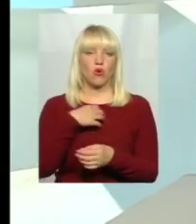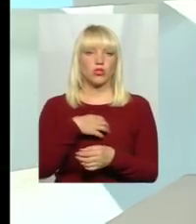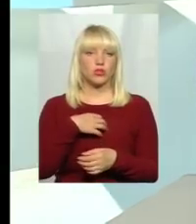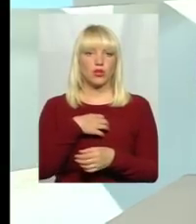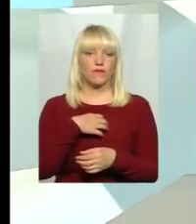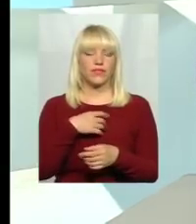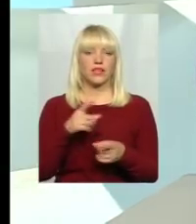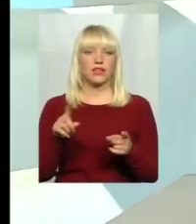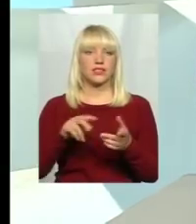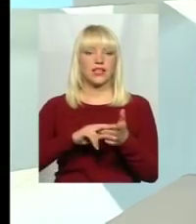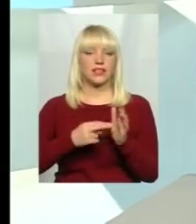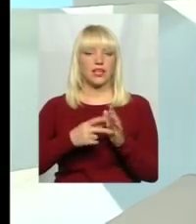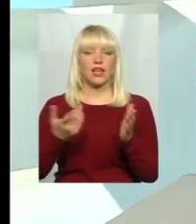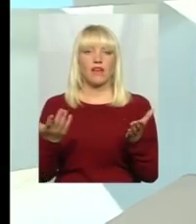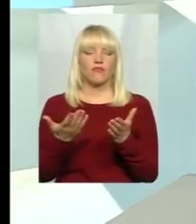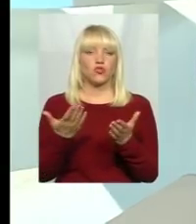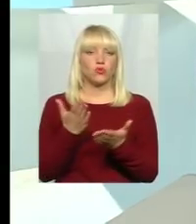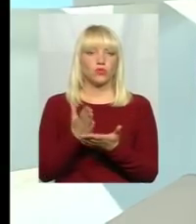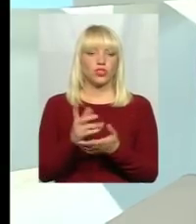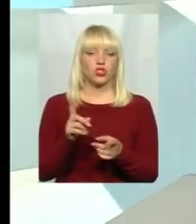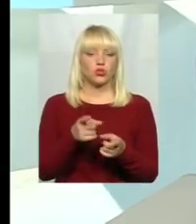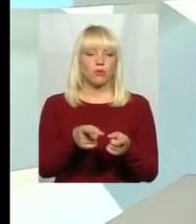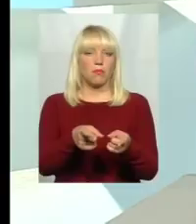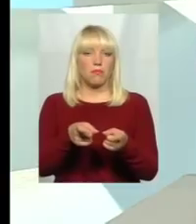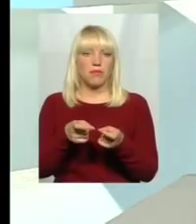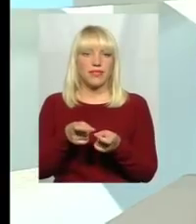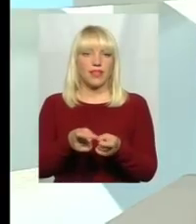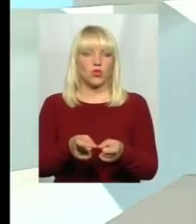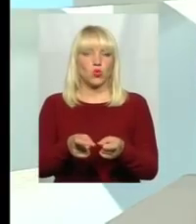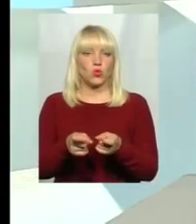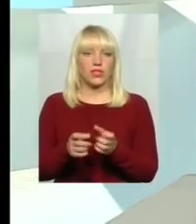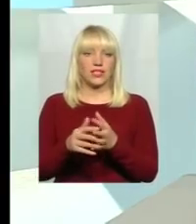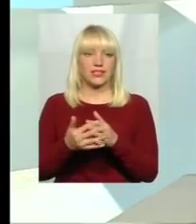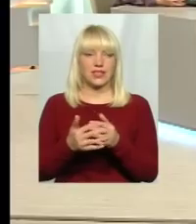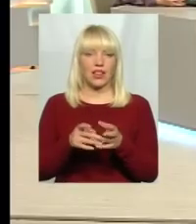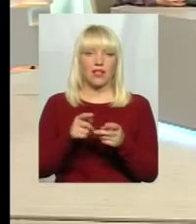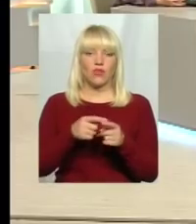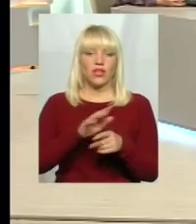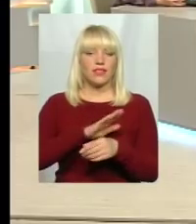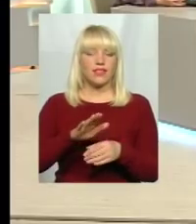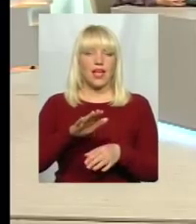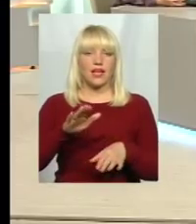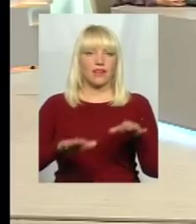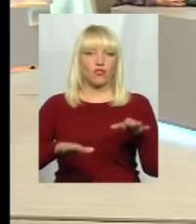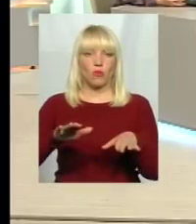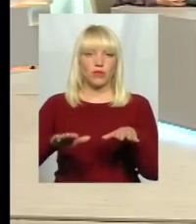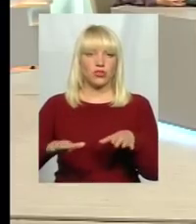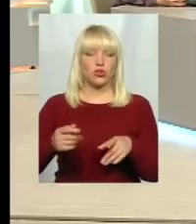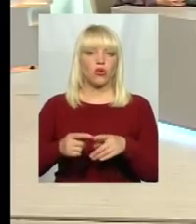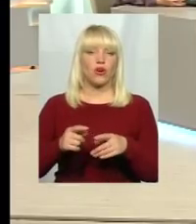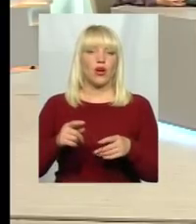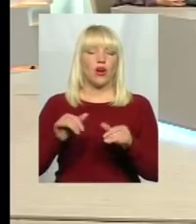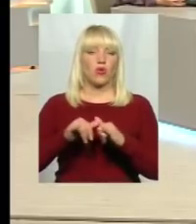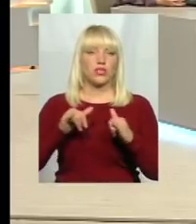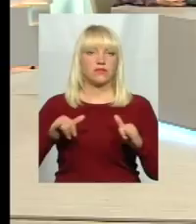заключається, що підтягнуть села. У нас настільки нерівномірно розвивалися міста і села, ми бачимо, обласні